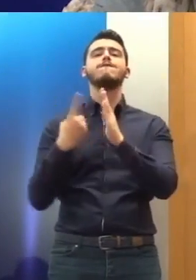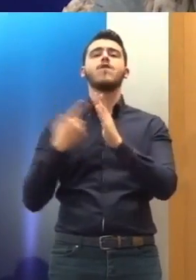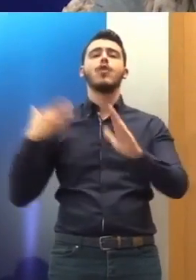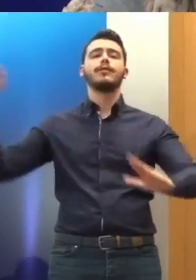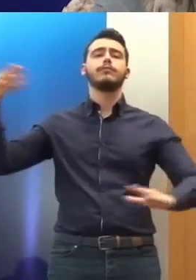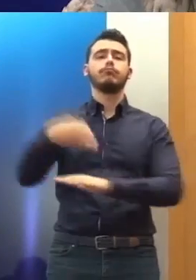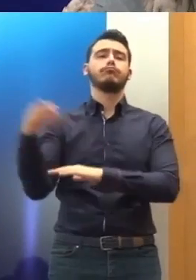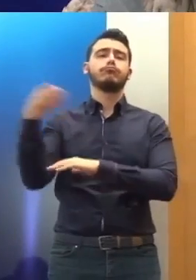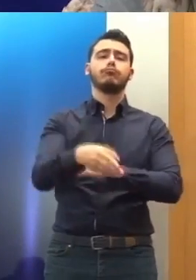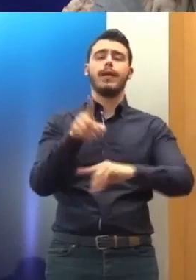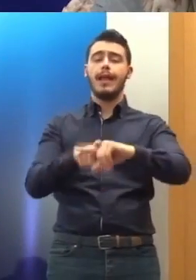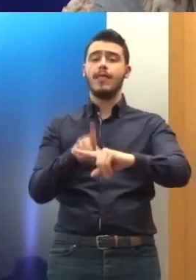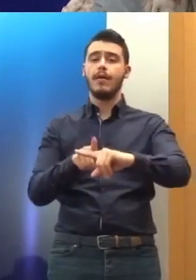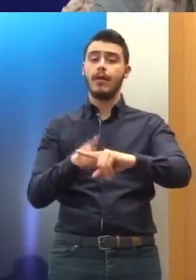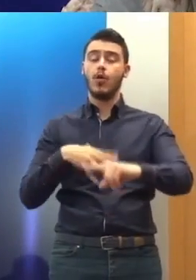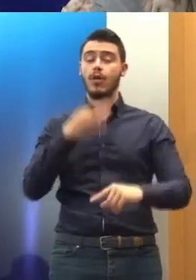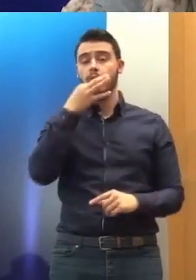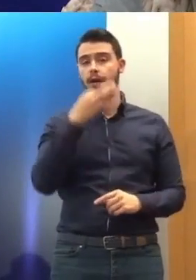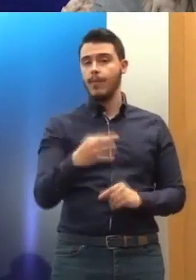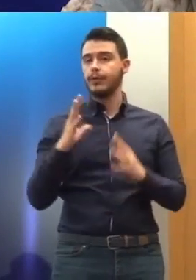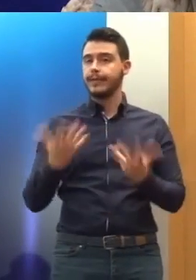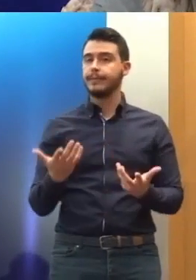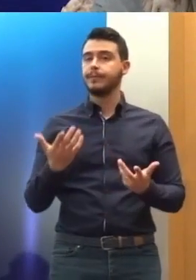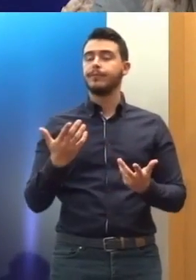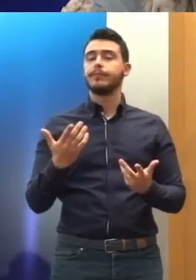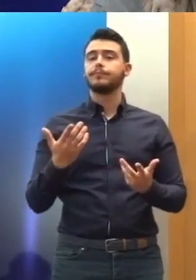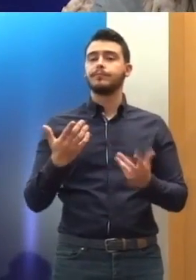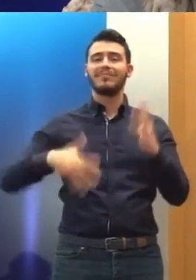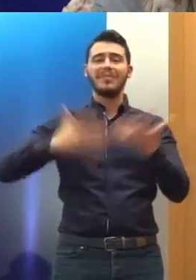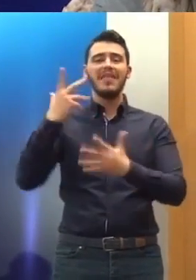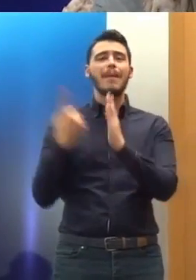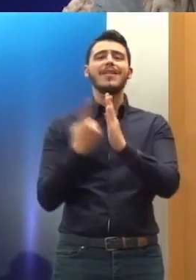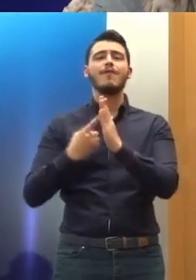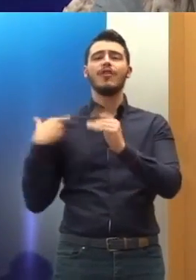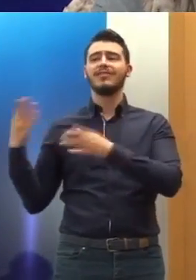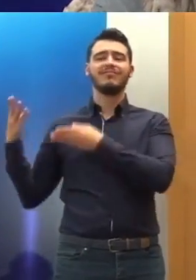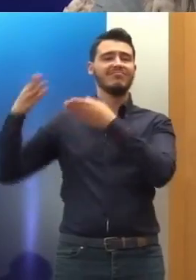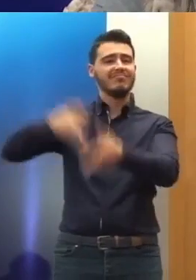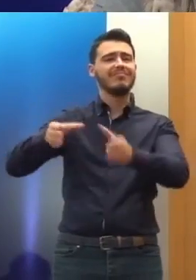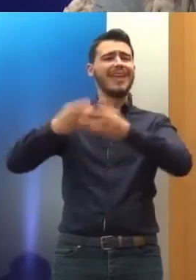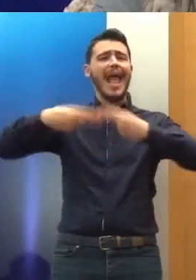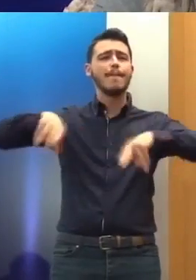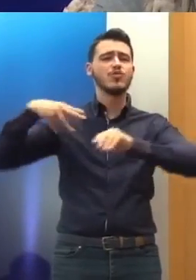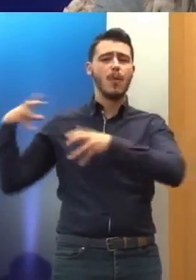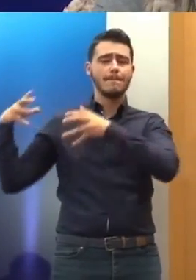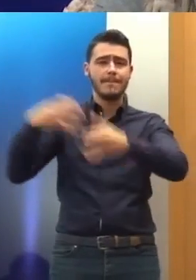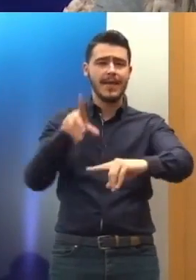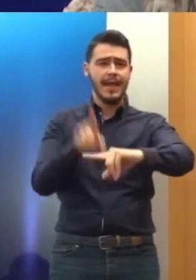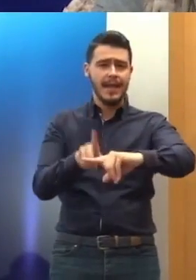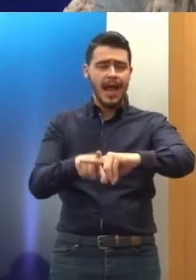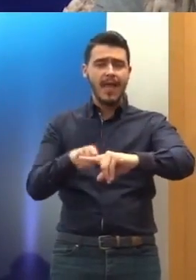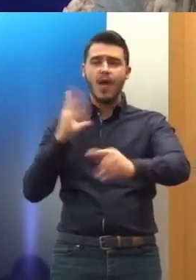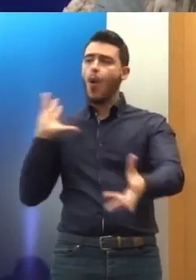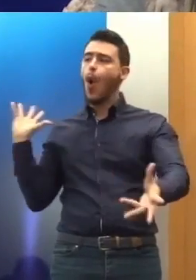χώρας μας, ότι όλες εκτός από τις δύο τελευταίες εκθέσεις της